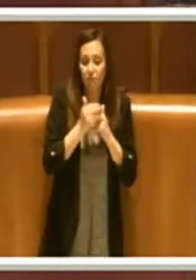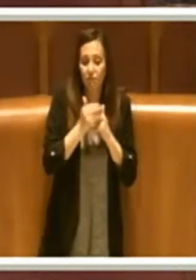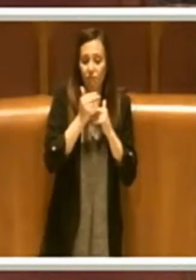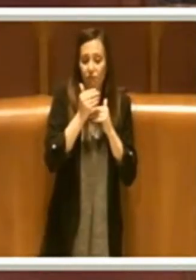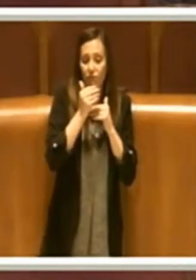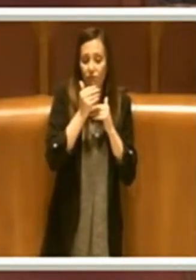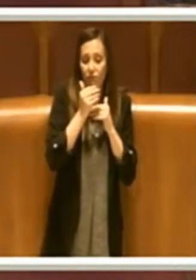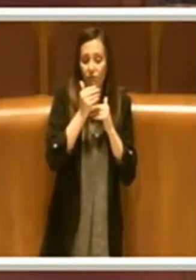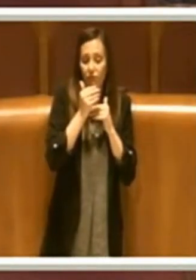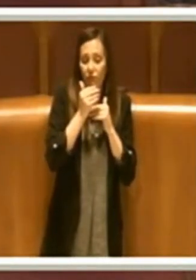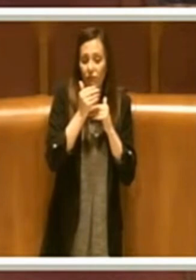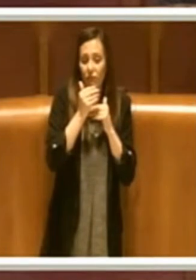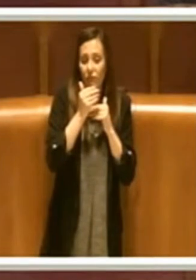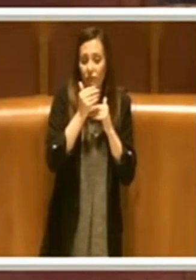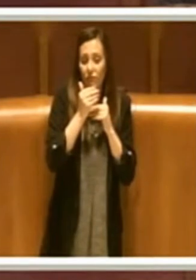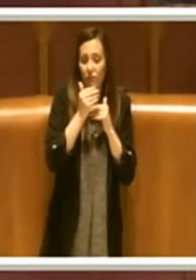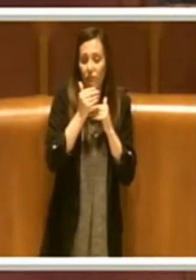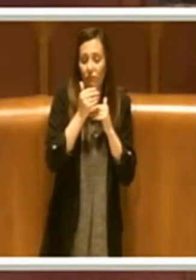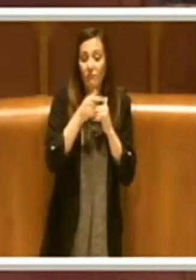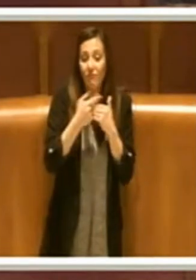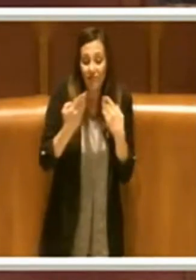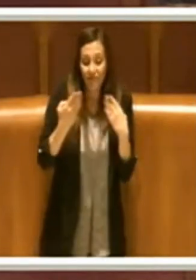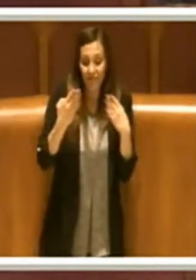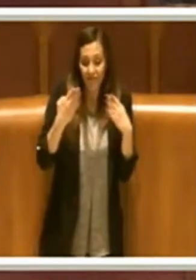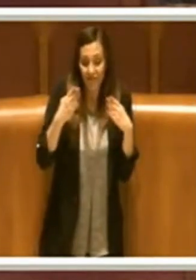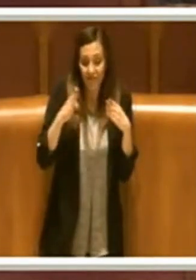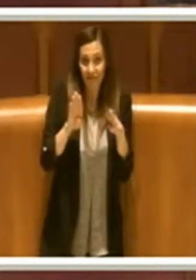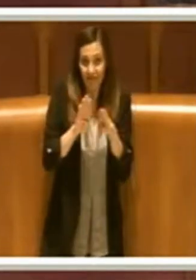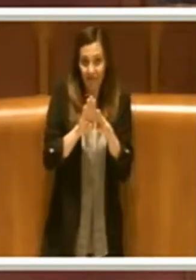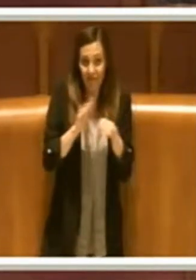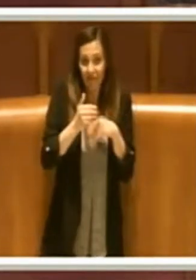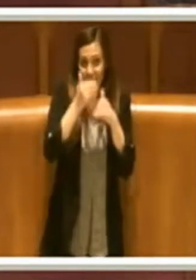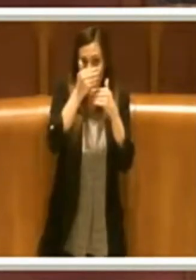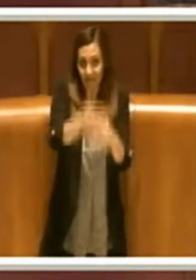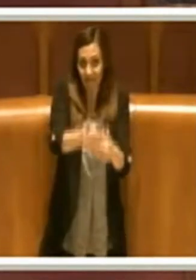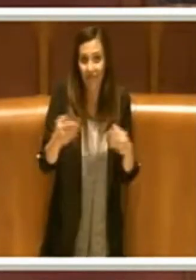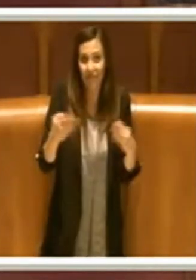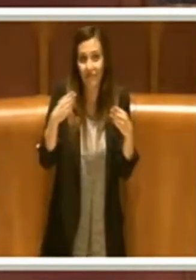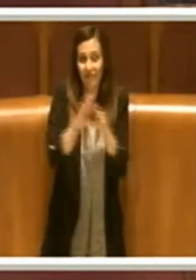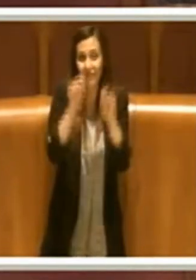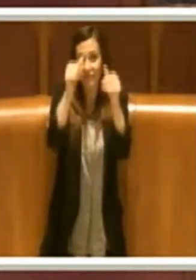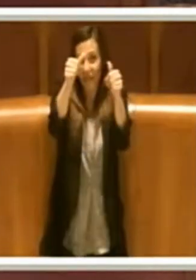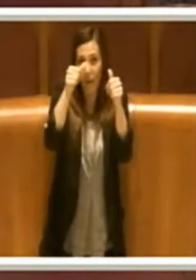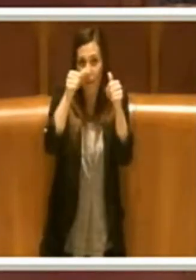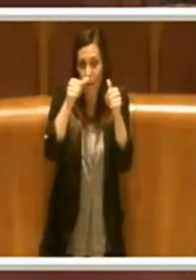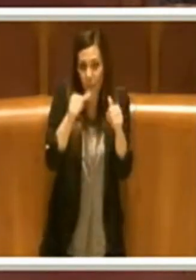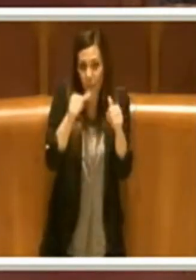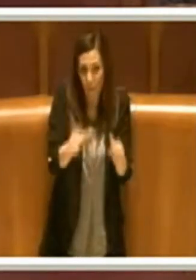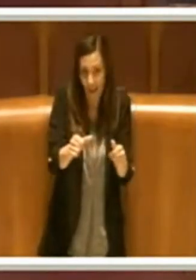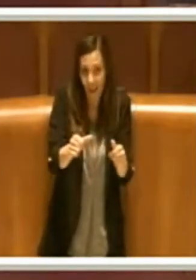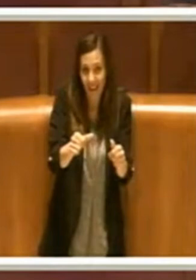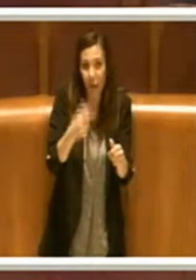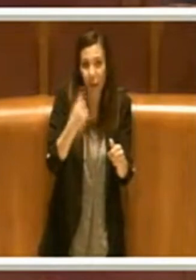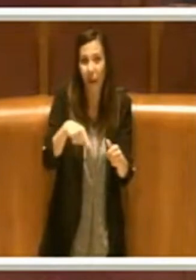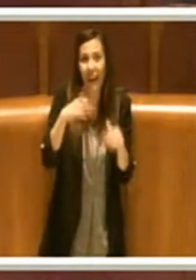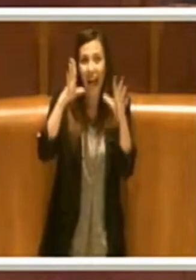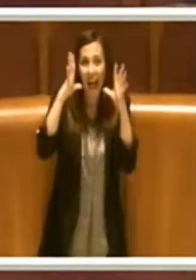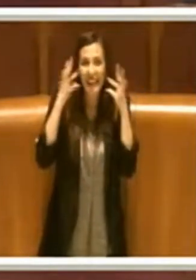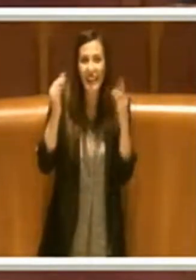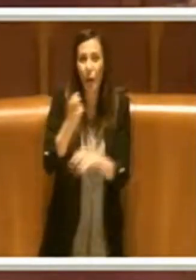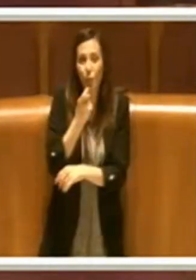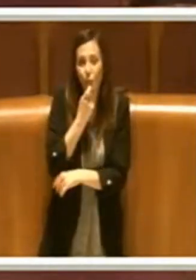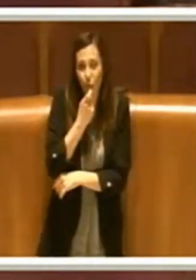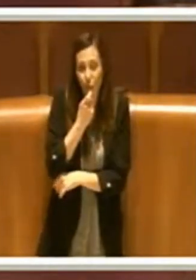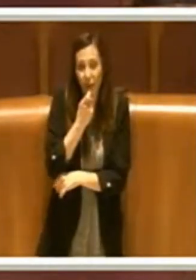chiusura del bando per l'accesso all'asilo nido, io avevo nell'ordine del